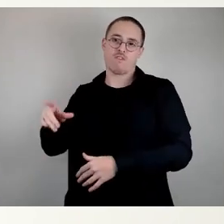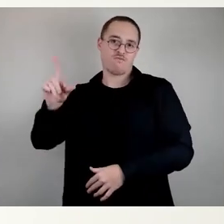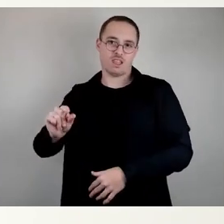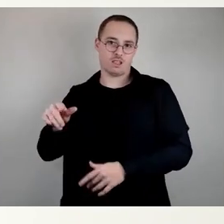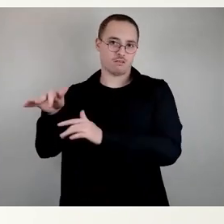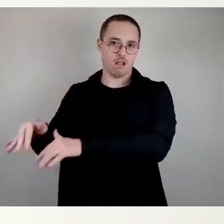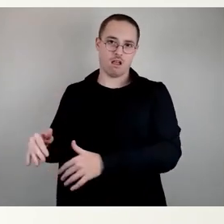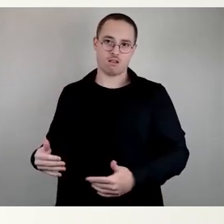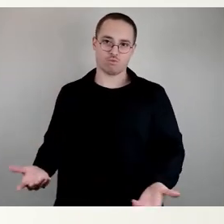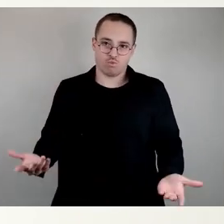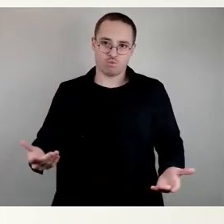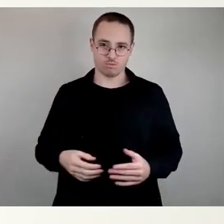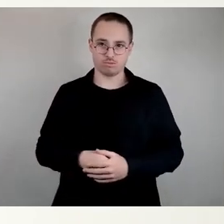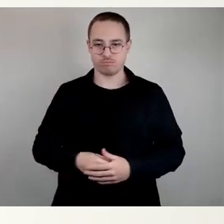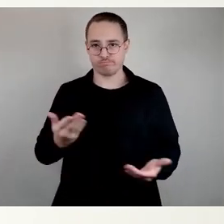will es nur sagen.